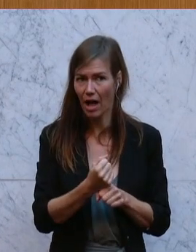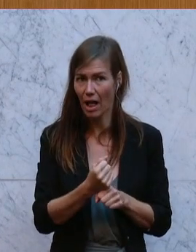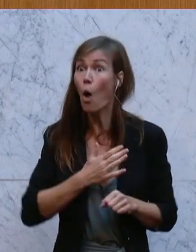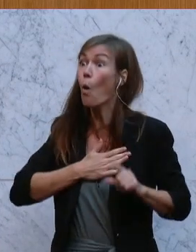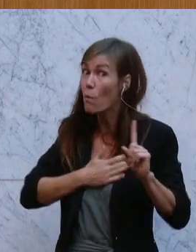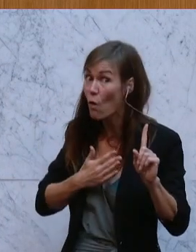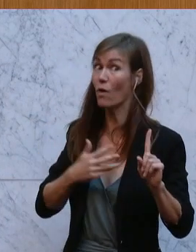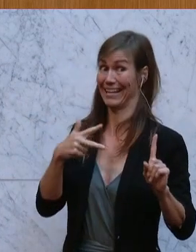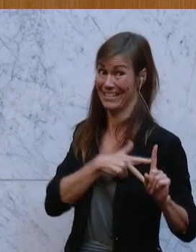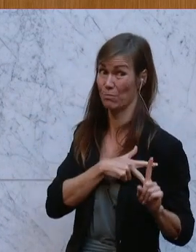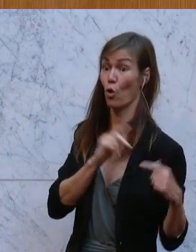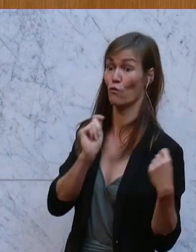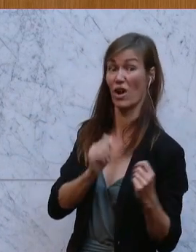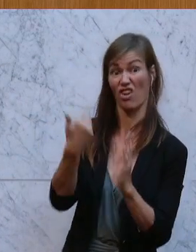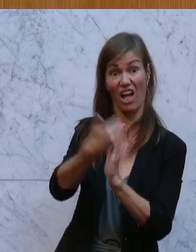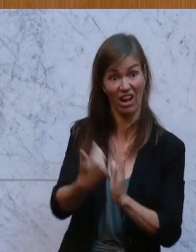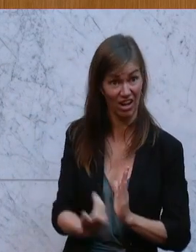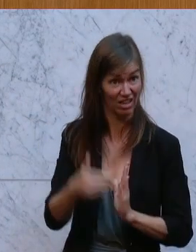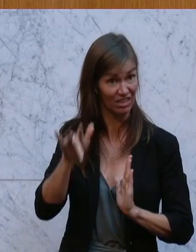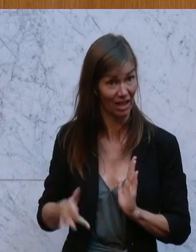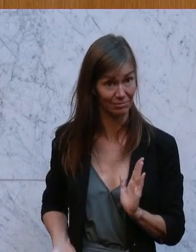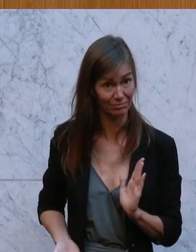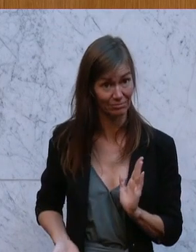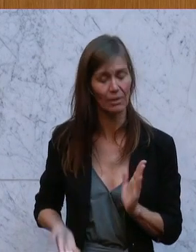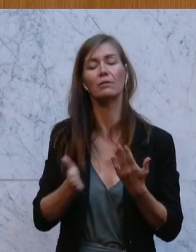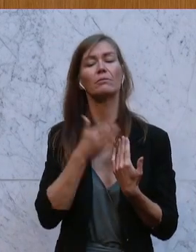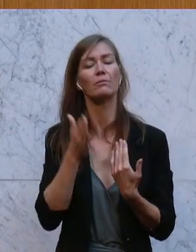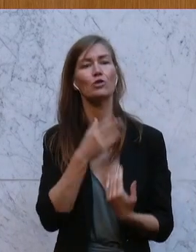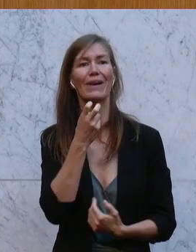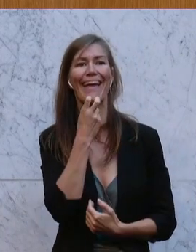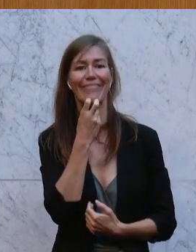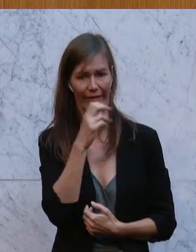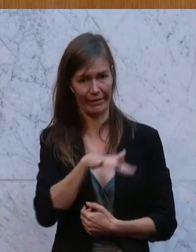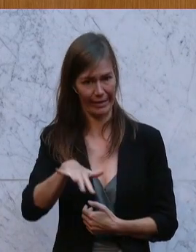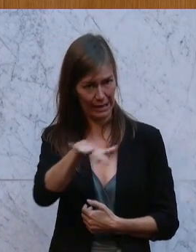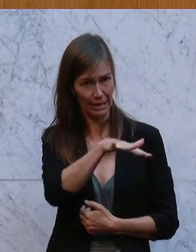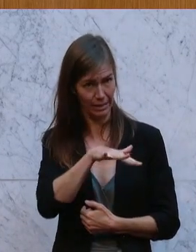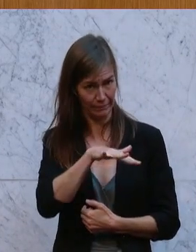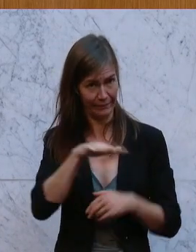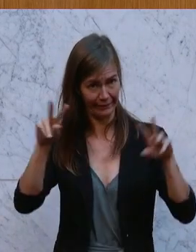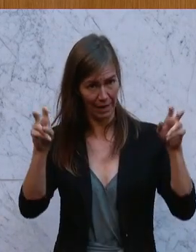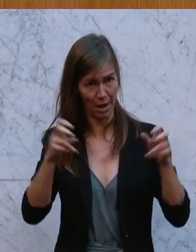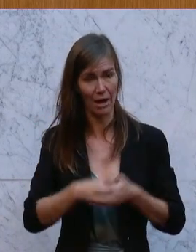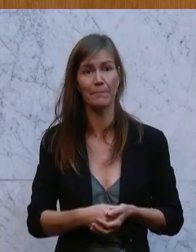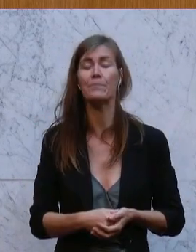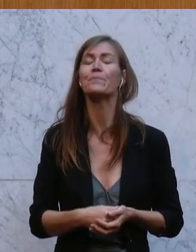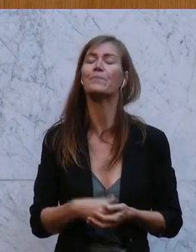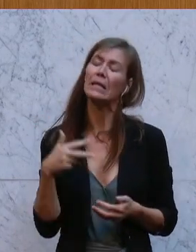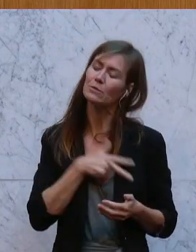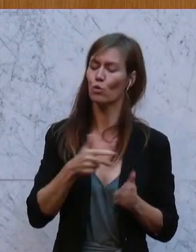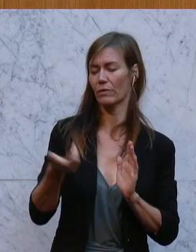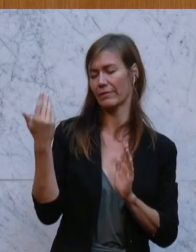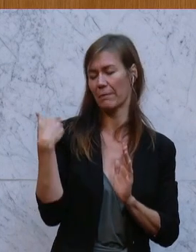SPÖ am Tisch gelegen sind. Einfach zum Beispiel beim Energiebereich. Wir haben damals gesagt, wir sollten